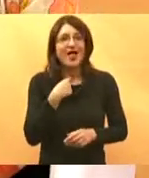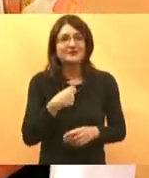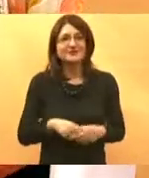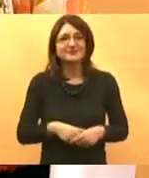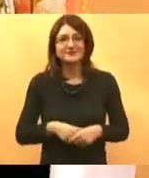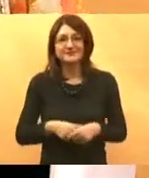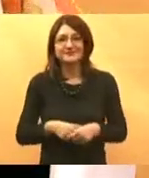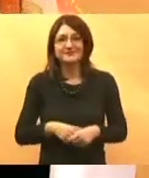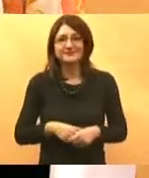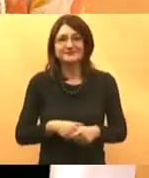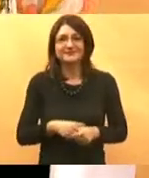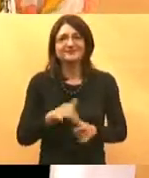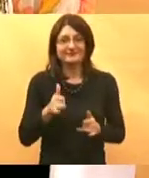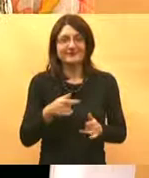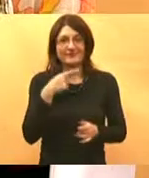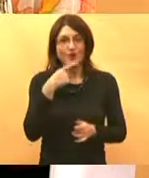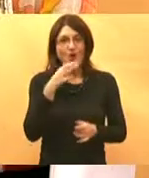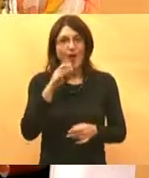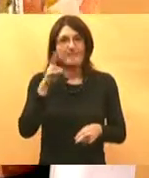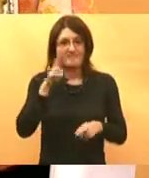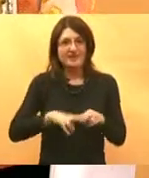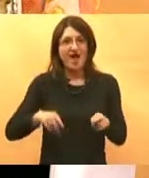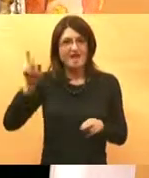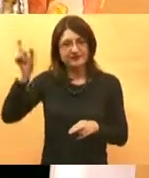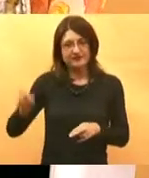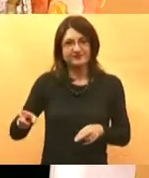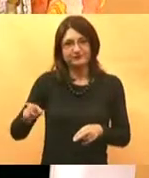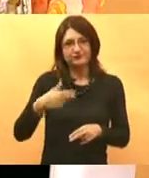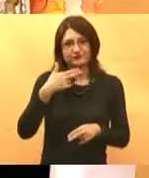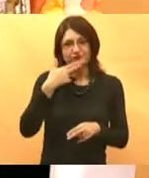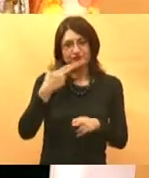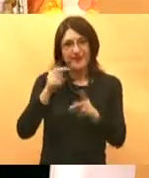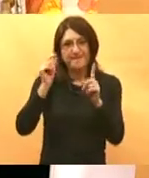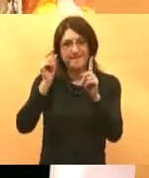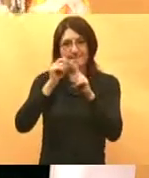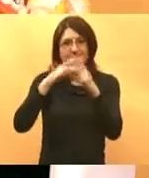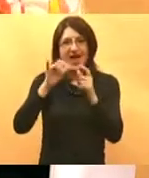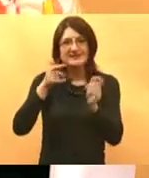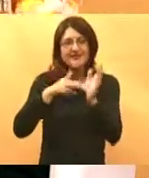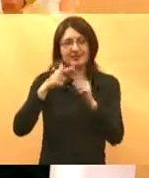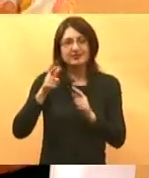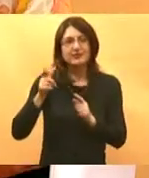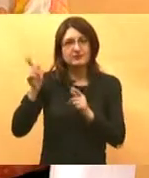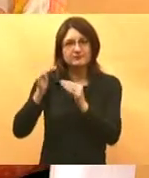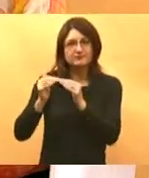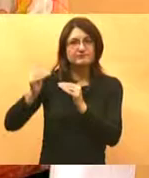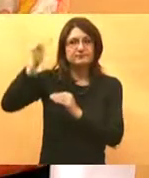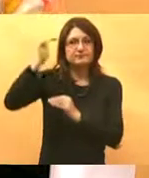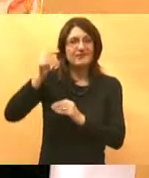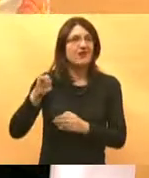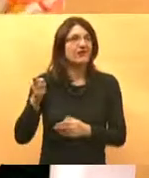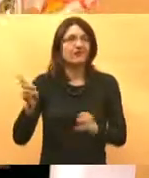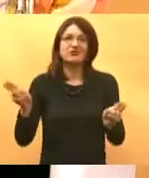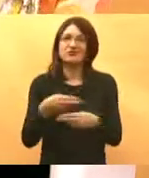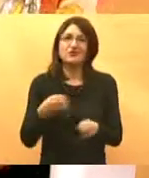Često puta danas se govori o pravima pacijenata. I ja mislim da su ona dignuta na neki nivo koji nije racionalan. Točno.